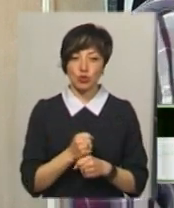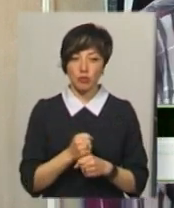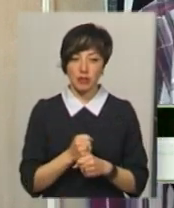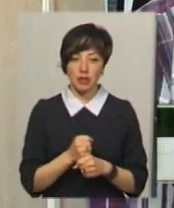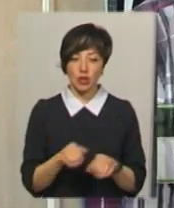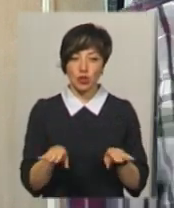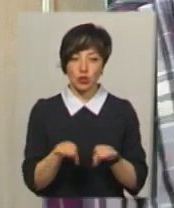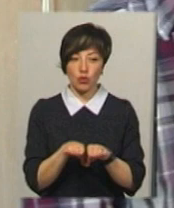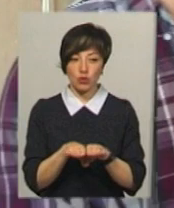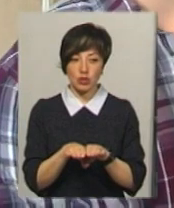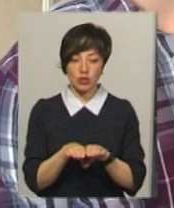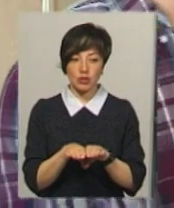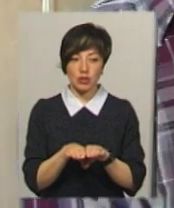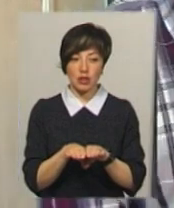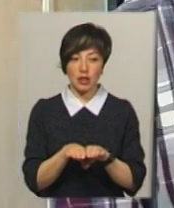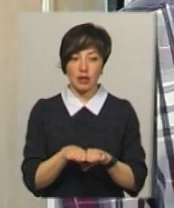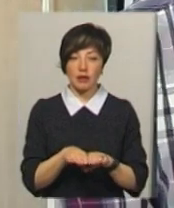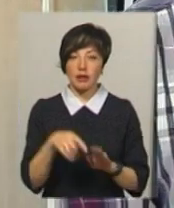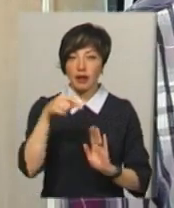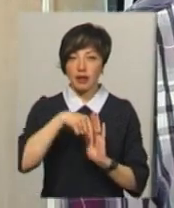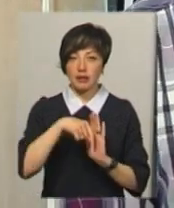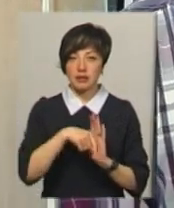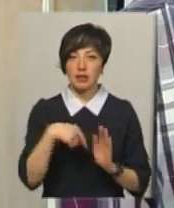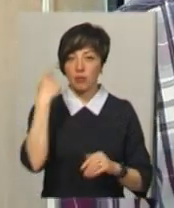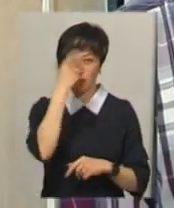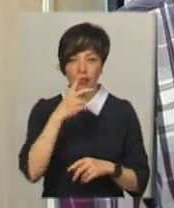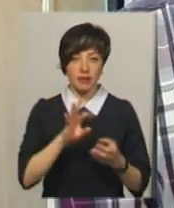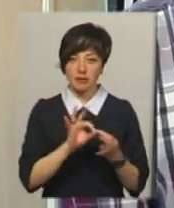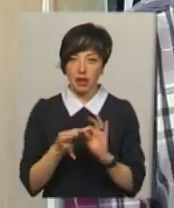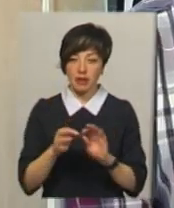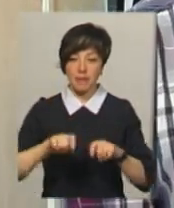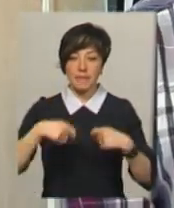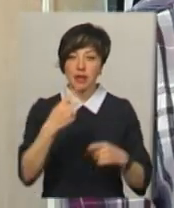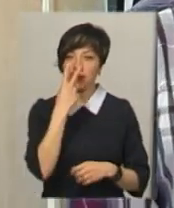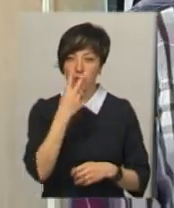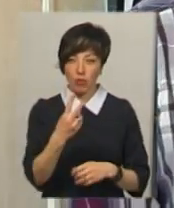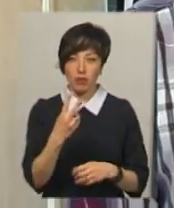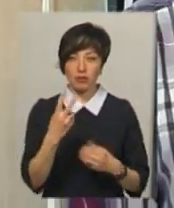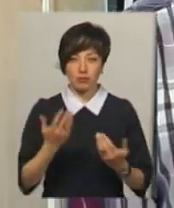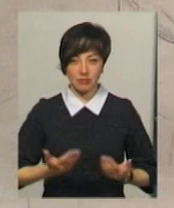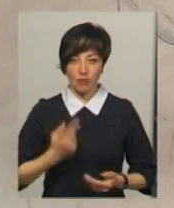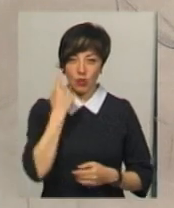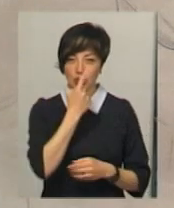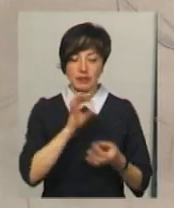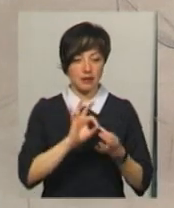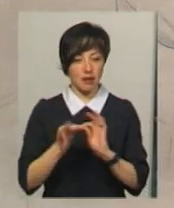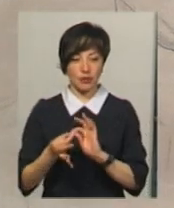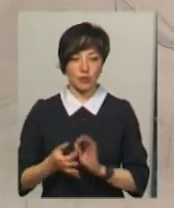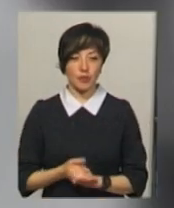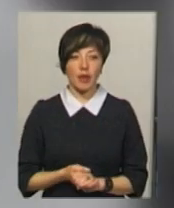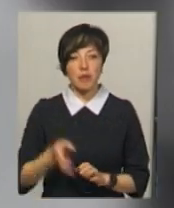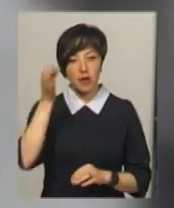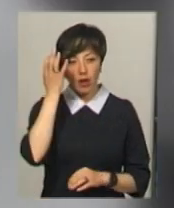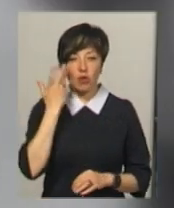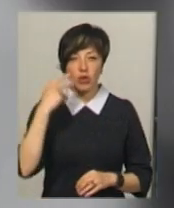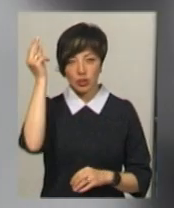схожі черти лиця – це не так складно, а передати погляд і живність в очах – це майже складніше. Пригадую,